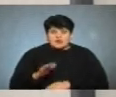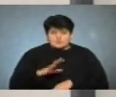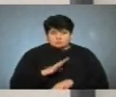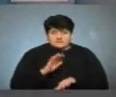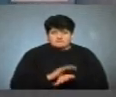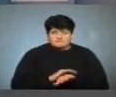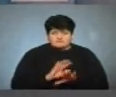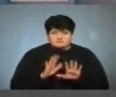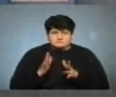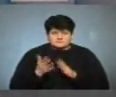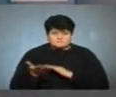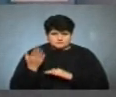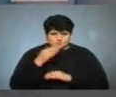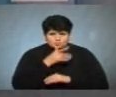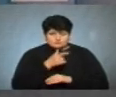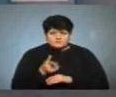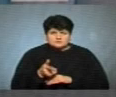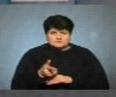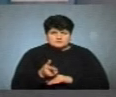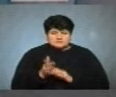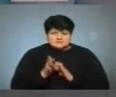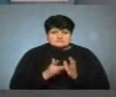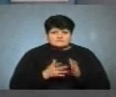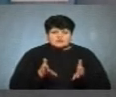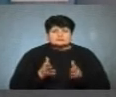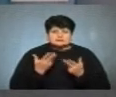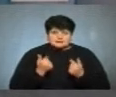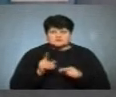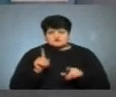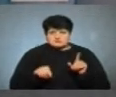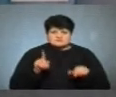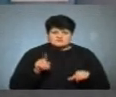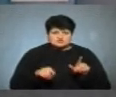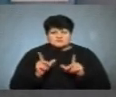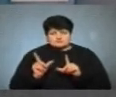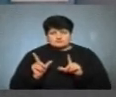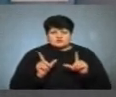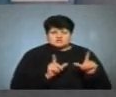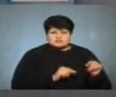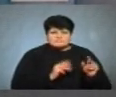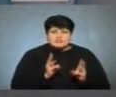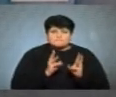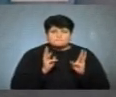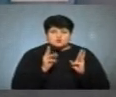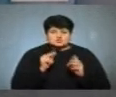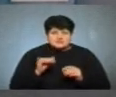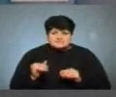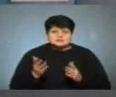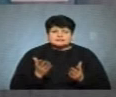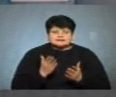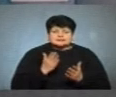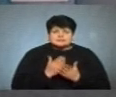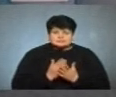випадки пожежі минулого періоду гріздвяного? Так, ми час від часу виїжджаємо на пожежі, які спричиняє